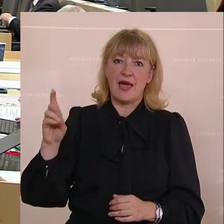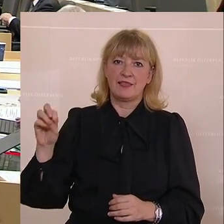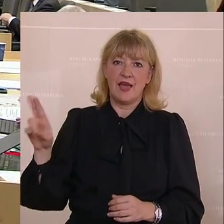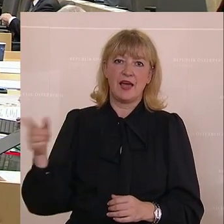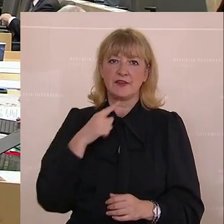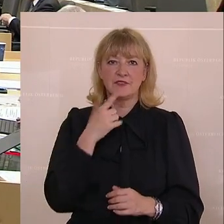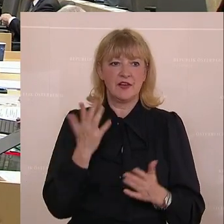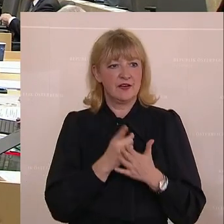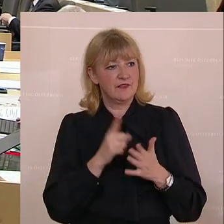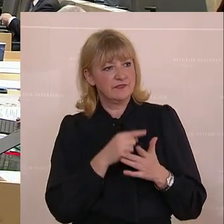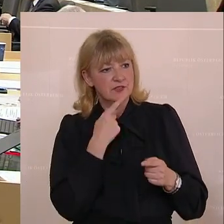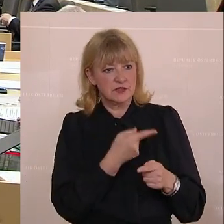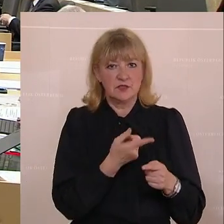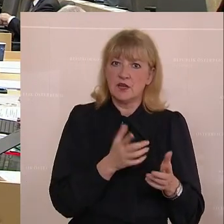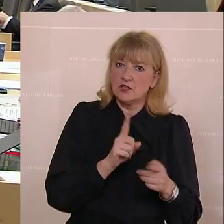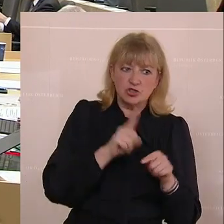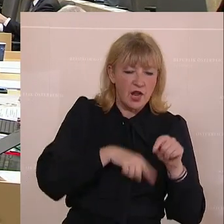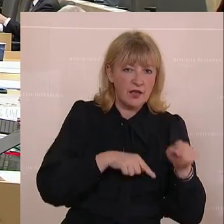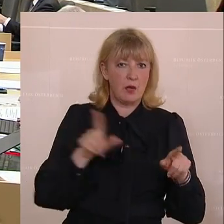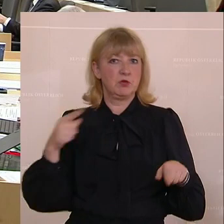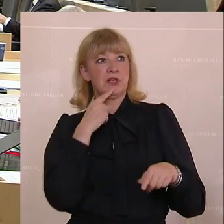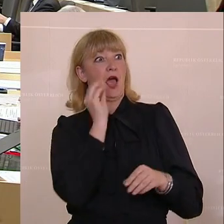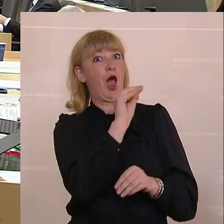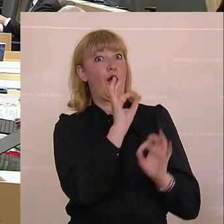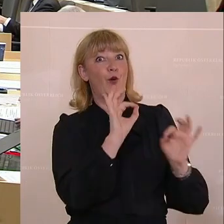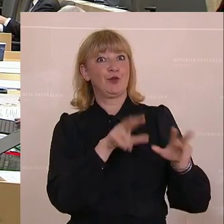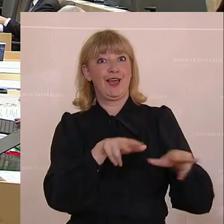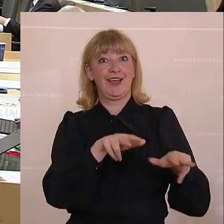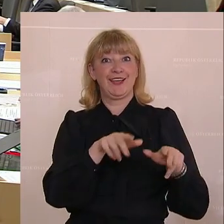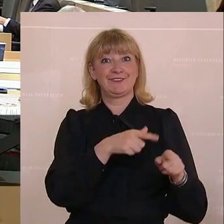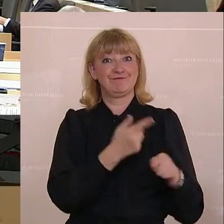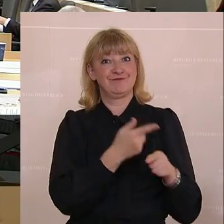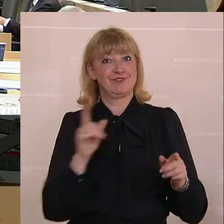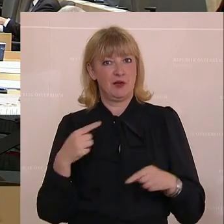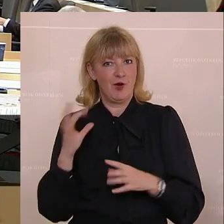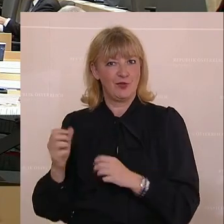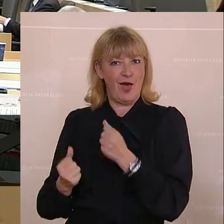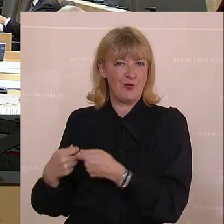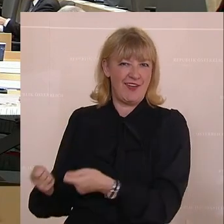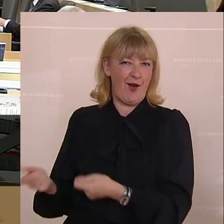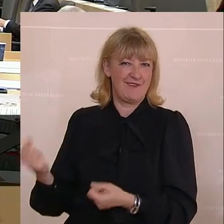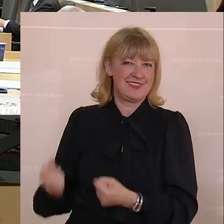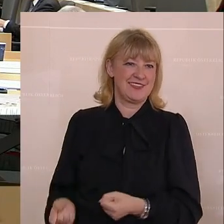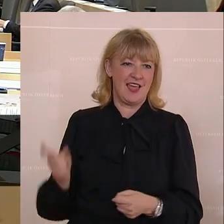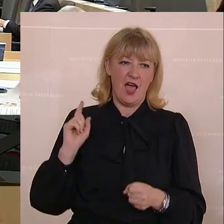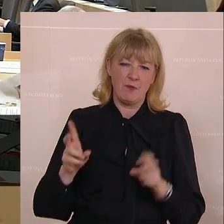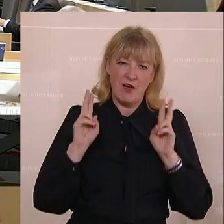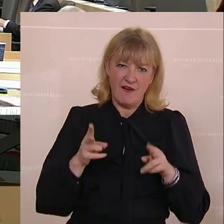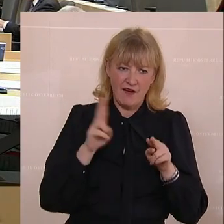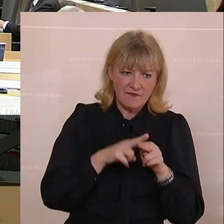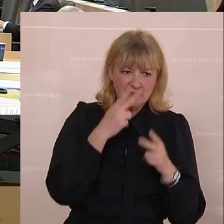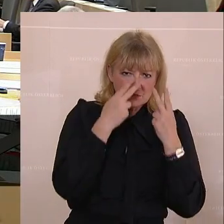stimmt eben neben den Freiheitlichen auch die NEOS zu, dass sie die sogenannten Zwangsmaßnahmen zur Pandemiebekämpfung für nicht mehr